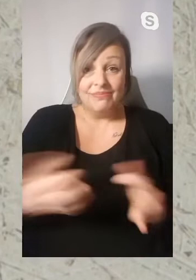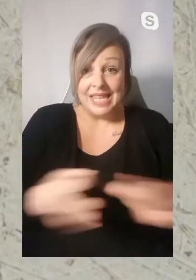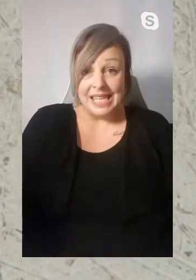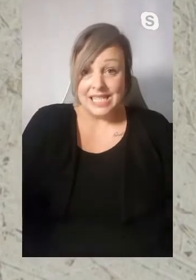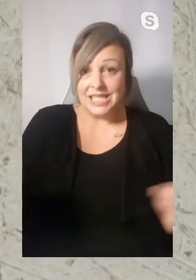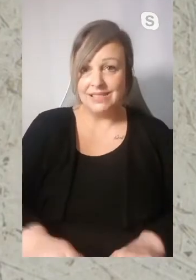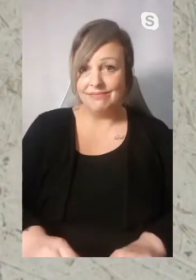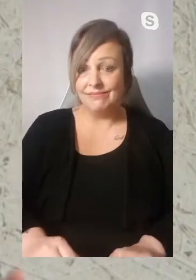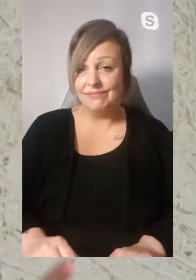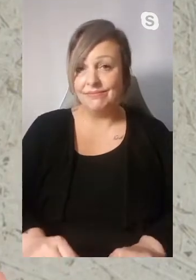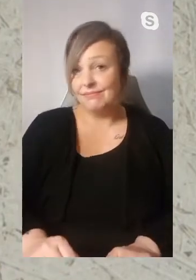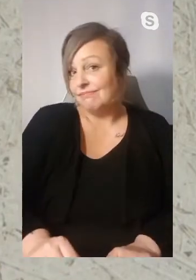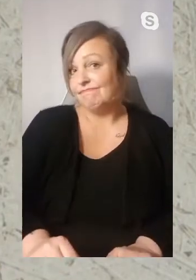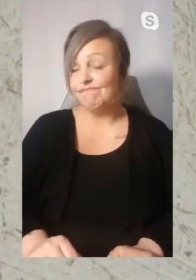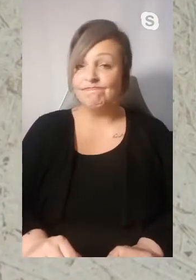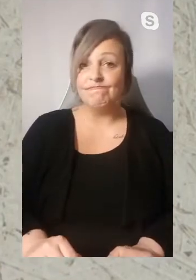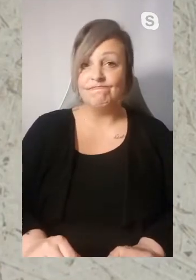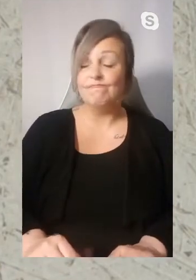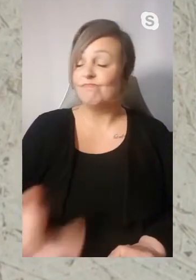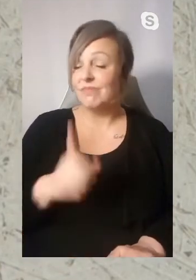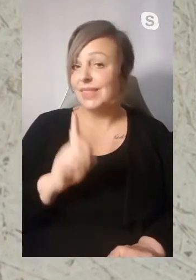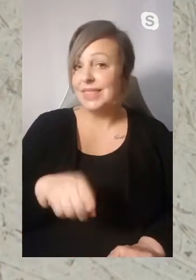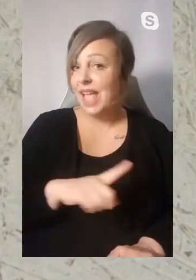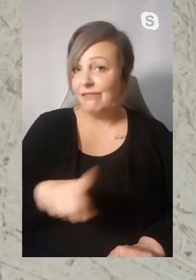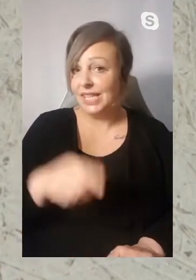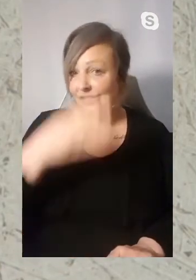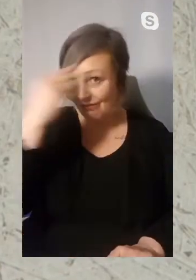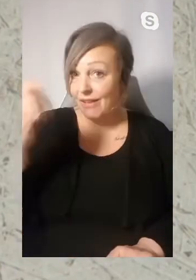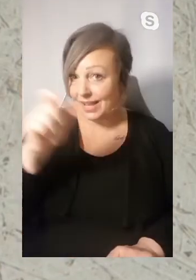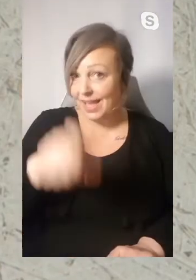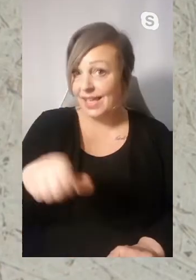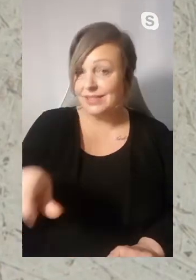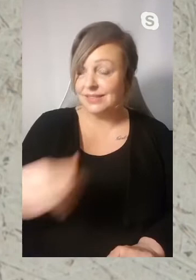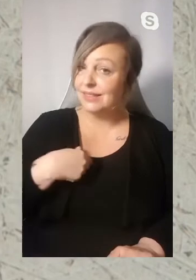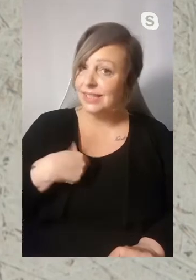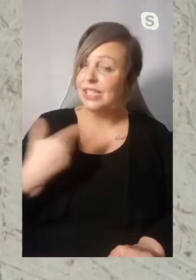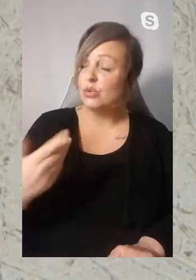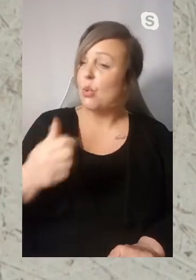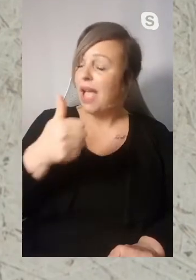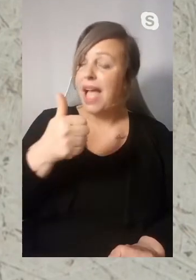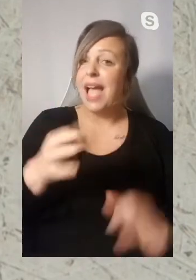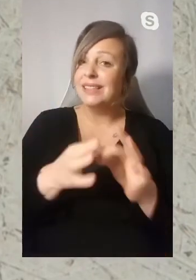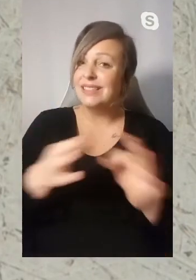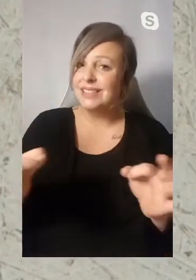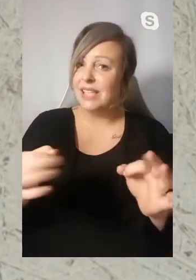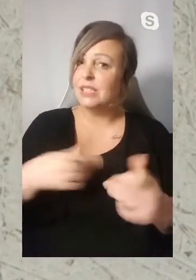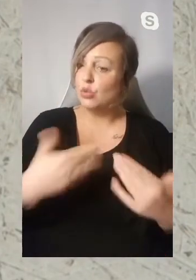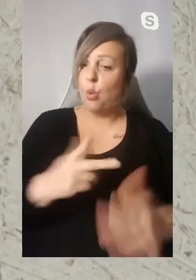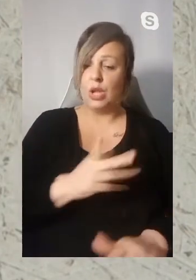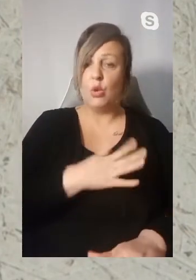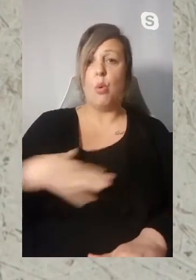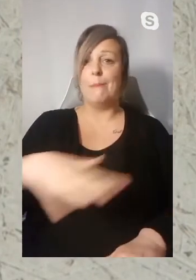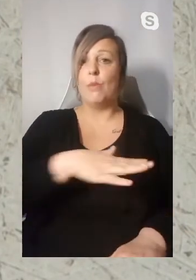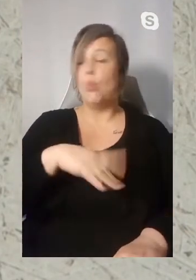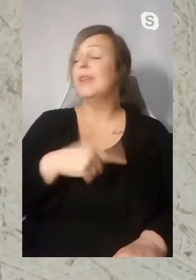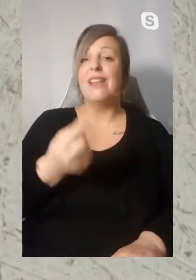einem Satz finde ich das da wieder. Ist vielleicht auch nicht der richtige Ort, aber wir dürfen es jetzt nicht zu schnell vergessen. Ich vermisse einen Satz dazu, wie wir